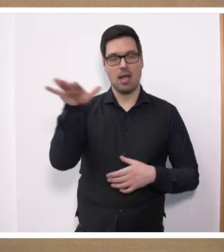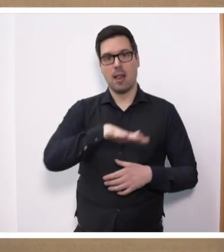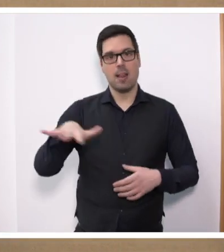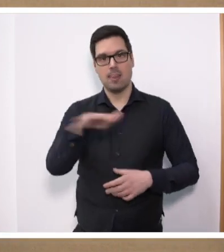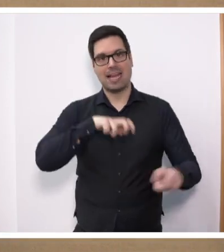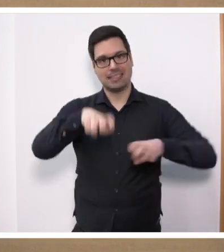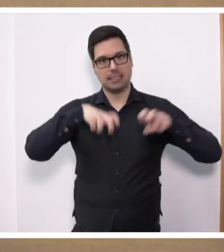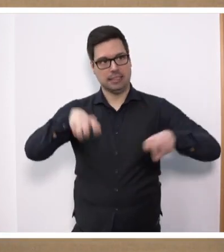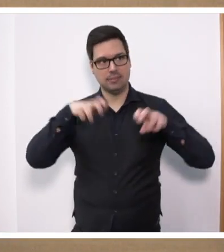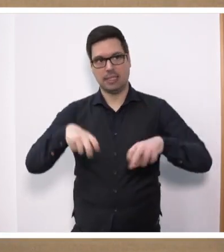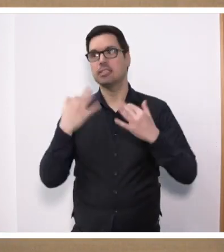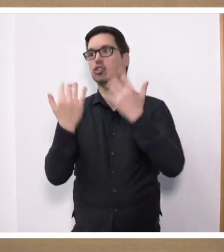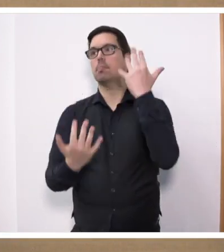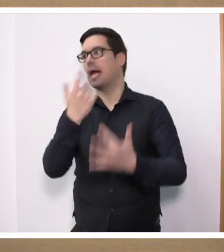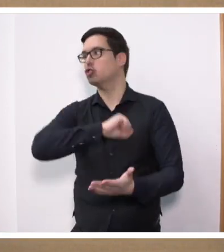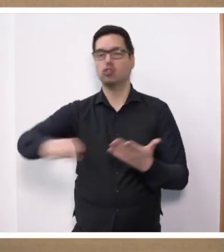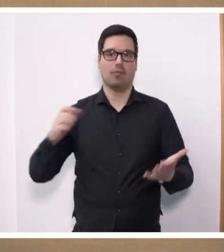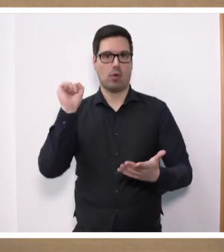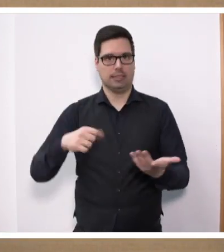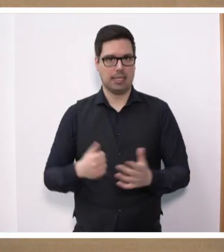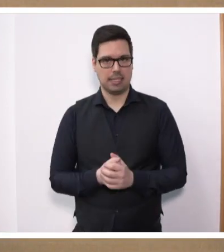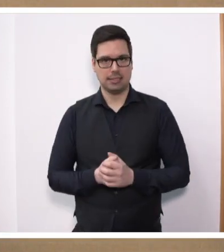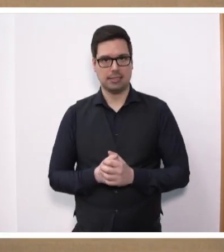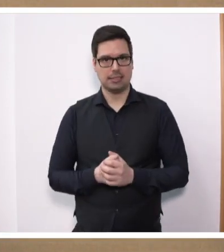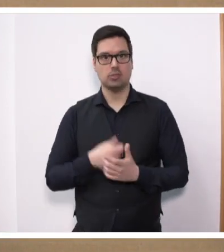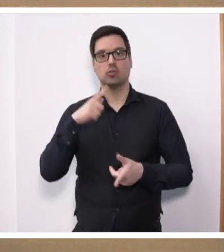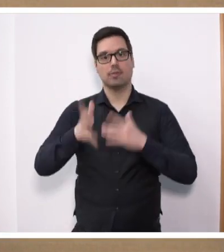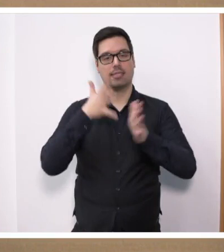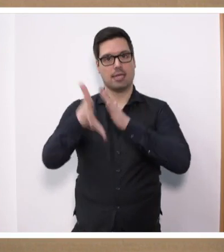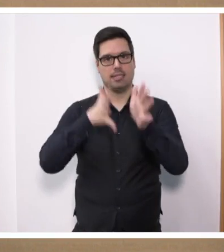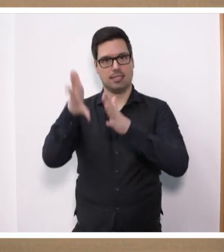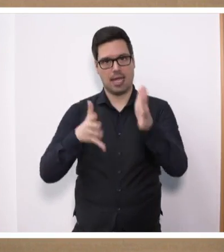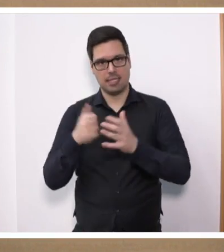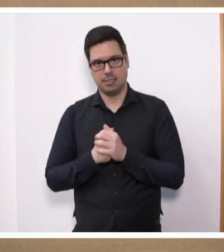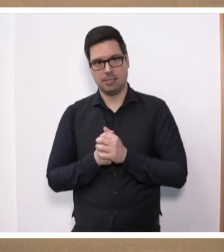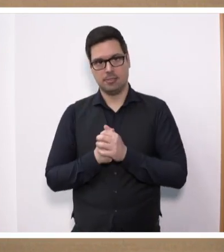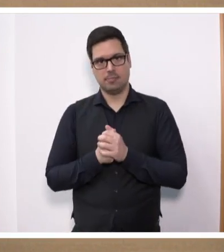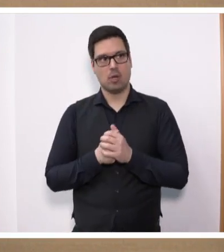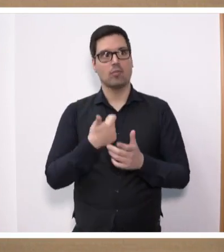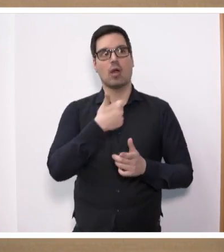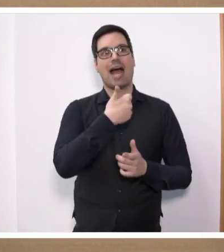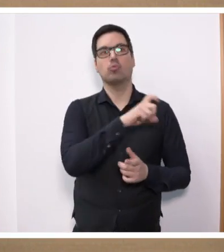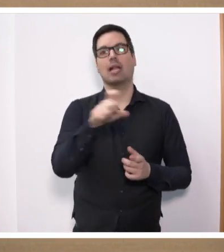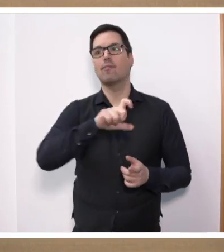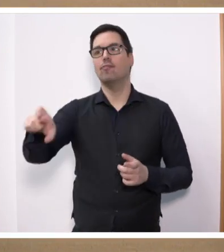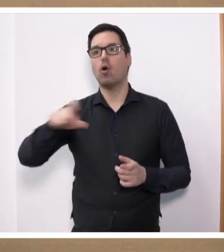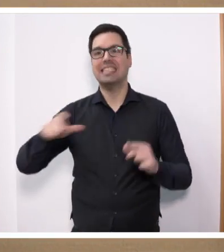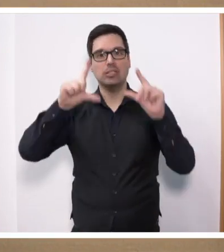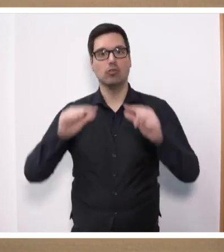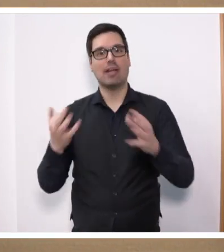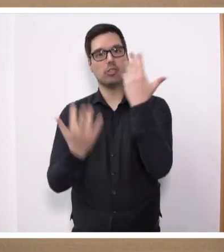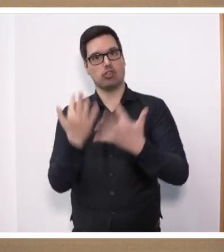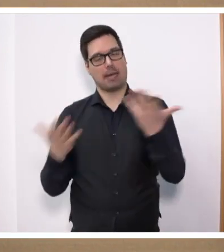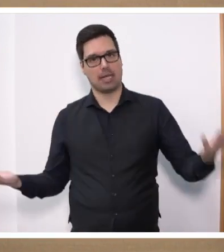gleich so einkalkulieren. Und ich verrate Ihnen noch etwas. Sie können es auch auf Sicht von 100 Wochen kaum einkalkulieren, denn die